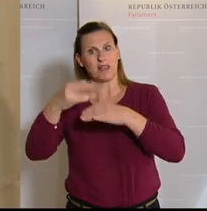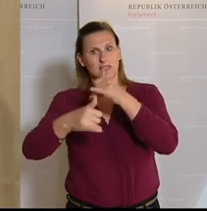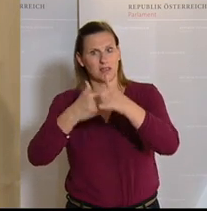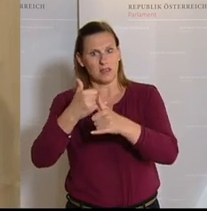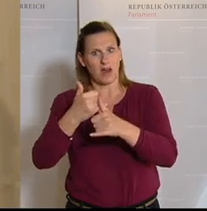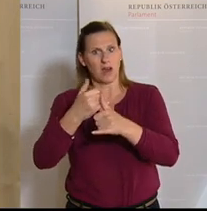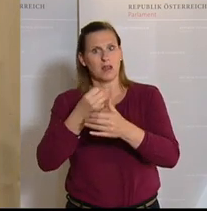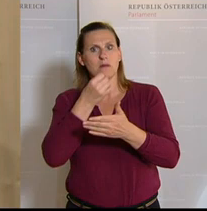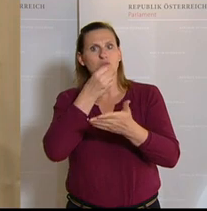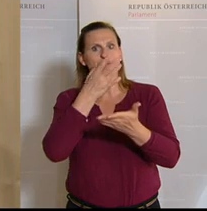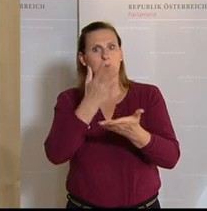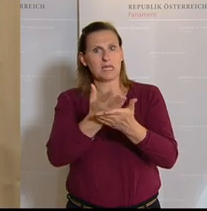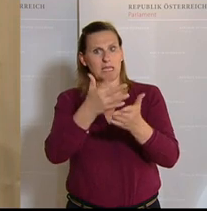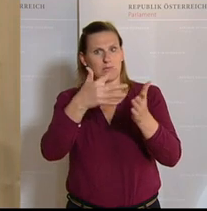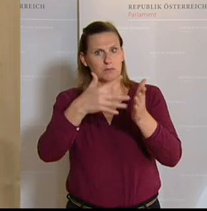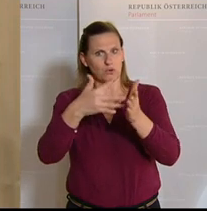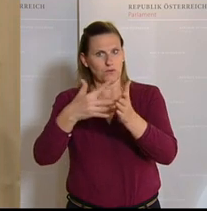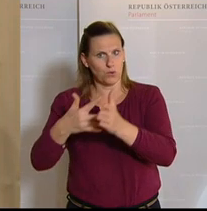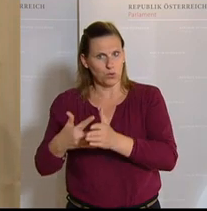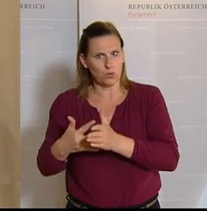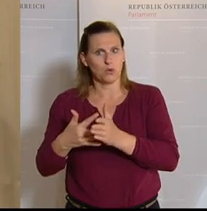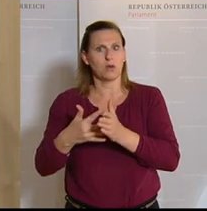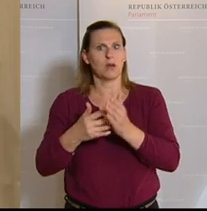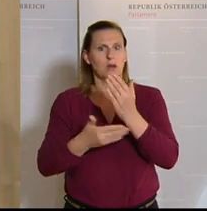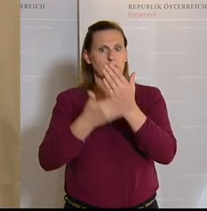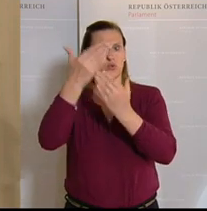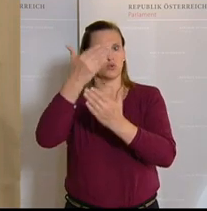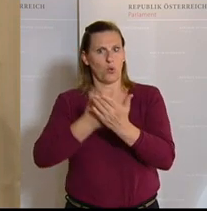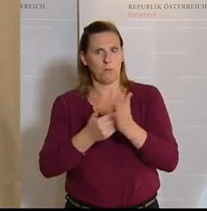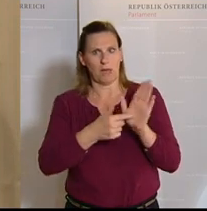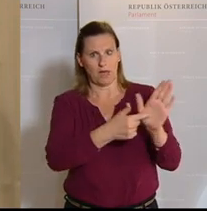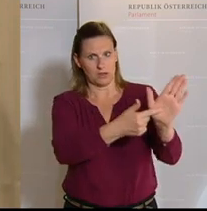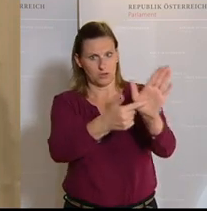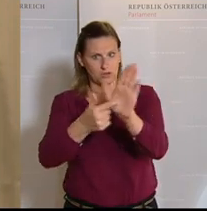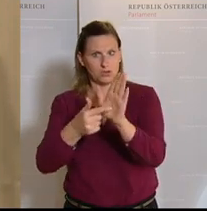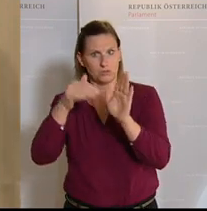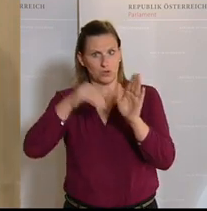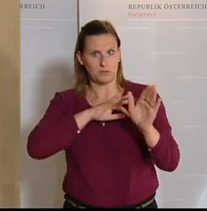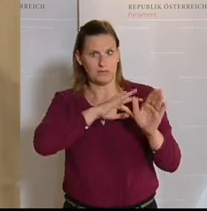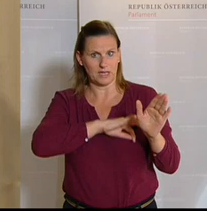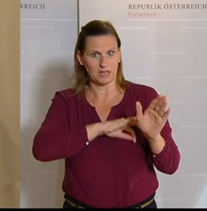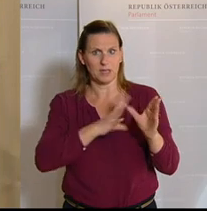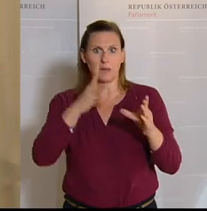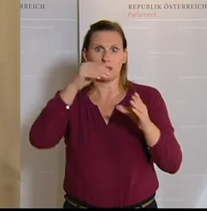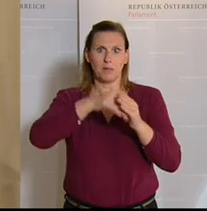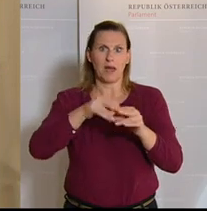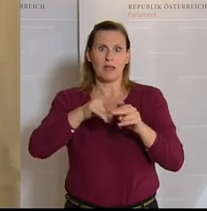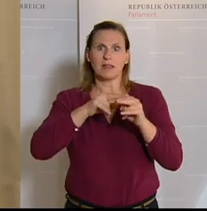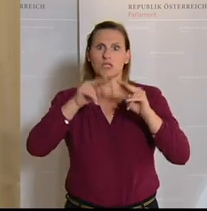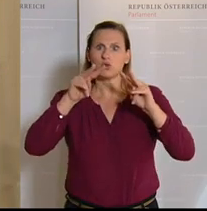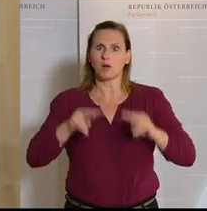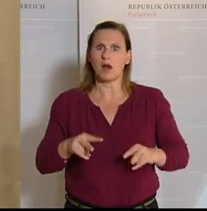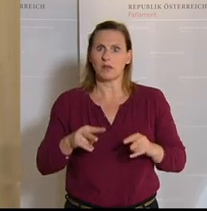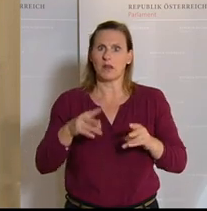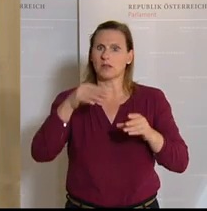erfolgten Prüfungen auf der BMEF-Homepage veröffentlichen muss. Von einer Einbindung des Nationalrates